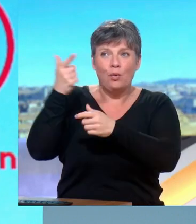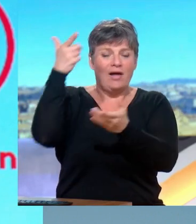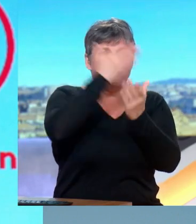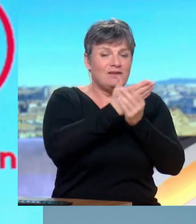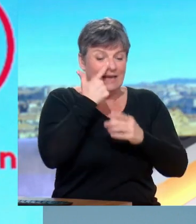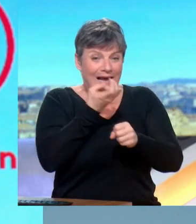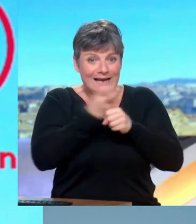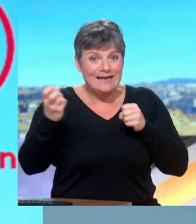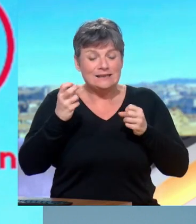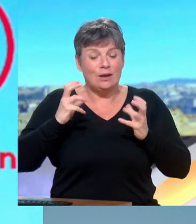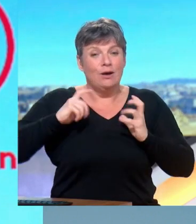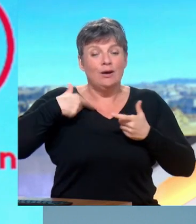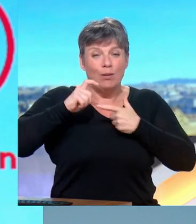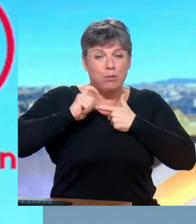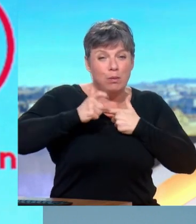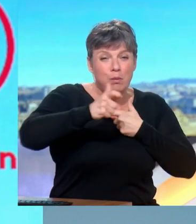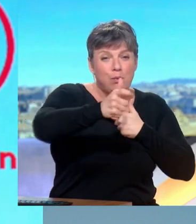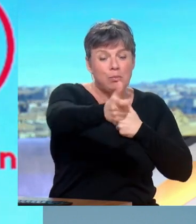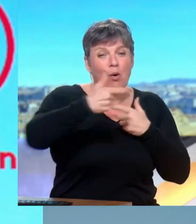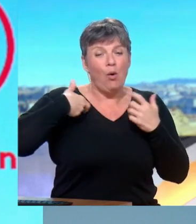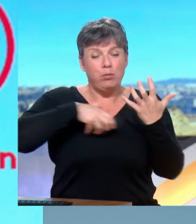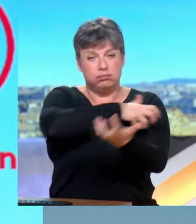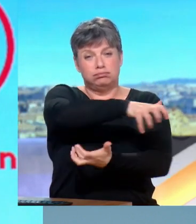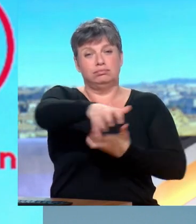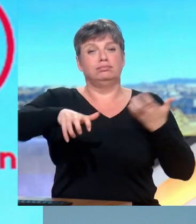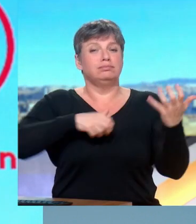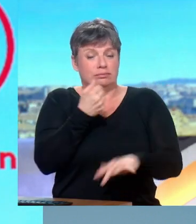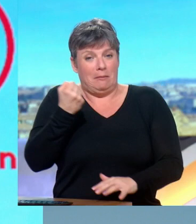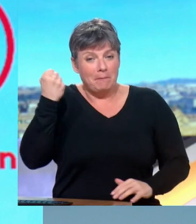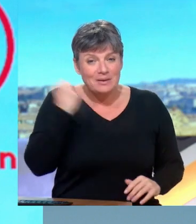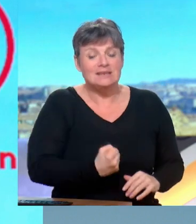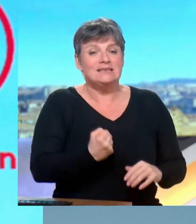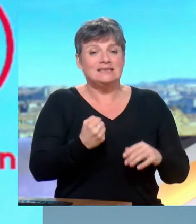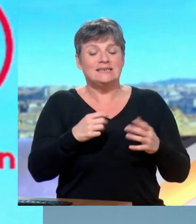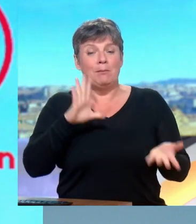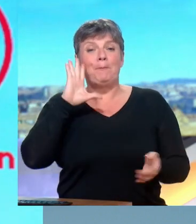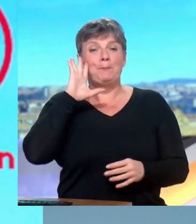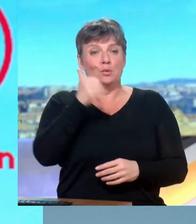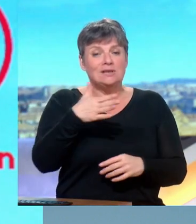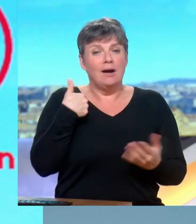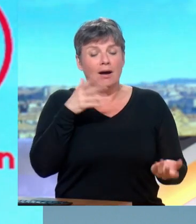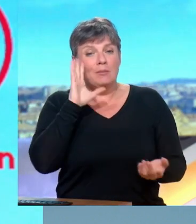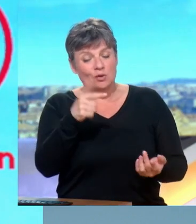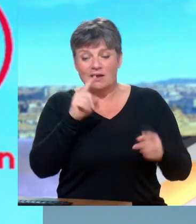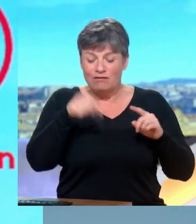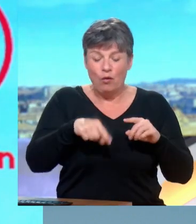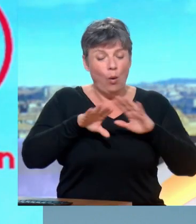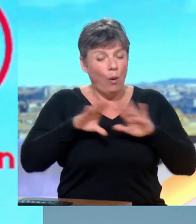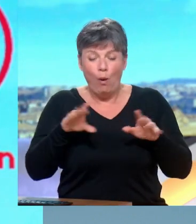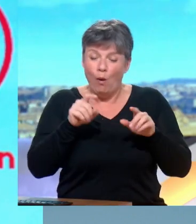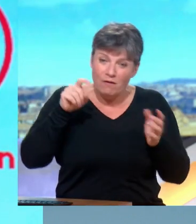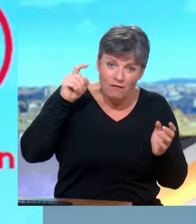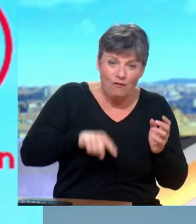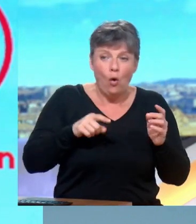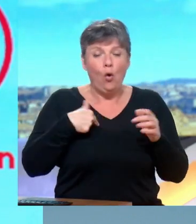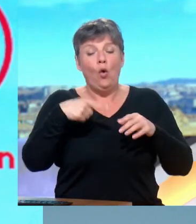de l'engrenage. Il y a évidemment un danger de l'engrenage. Et c'est pour ça, aussi pour cela, qu'il faut absolument